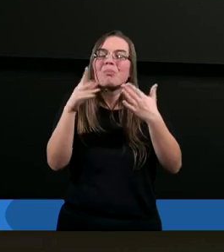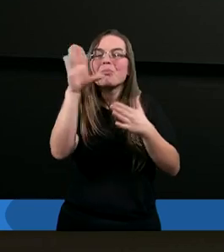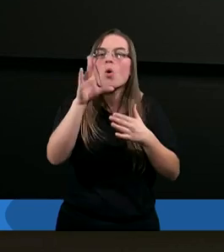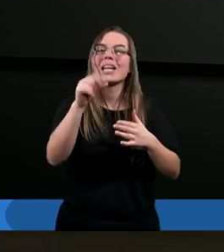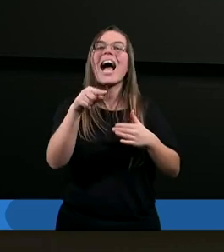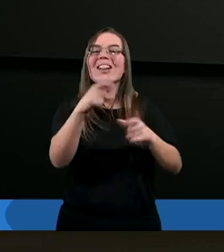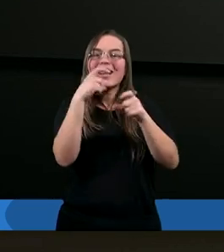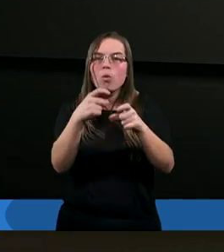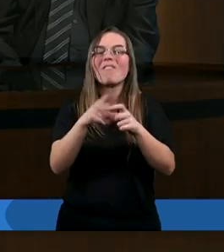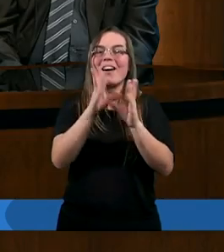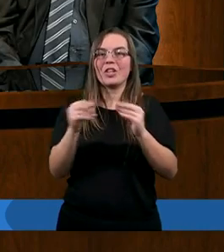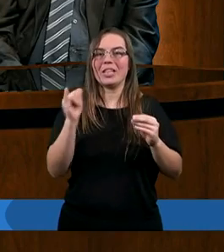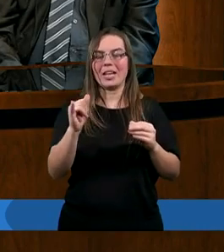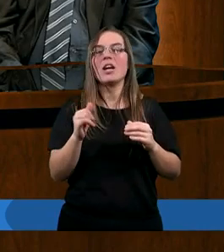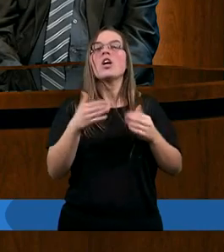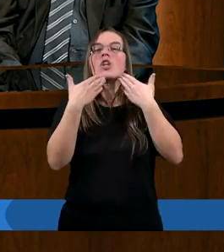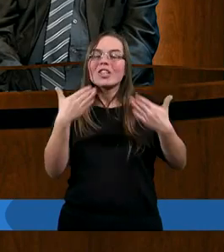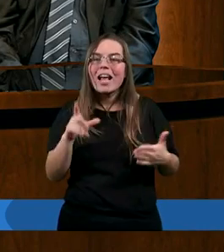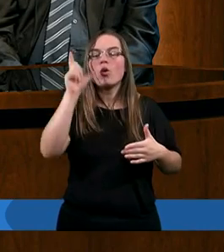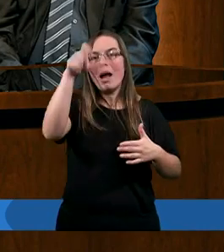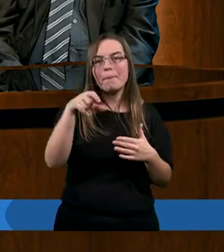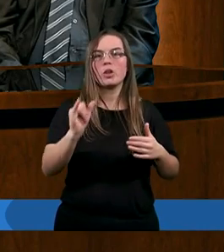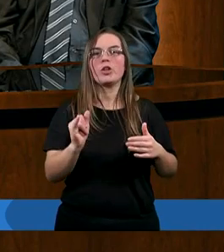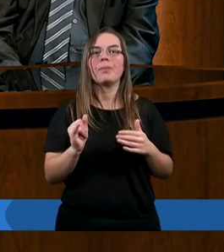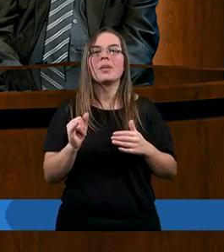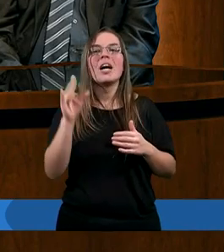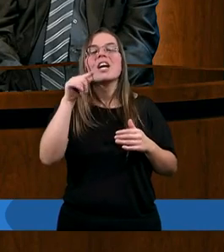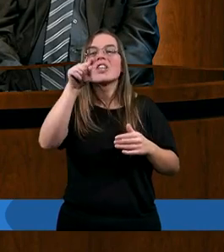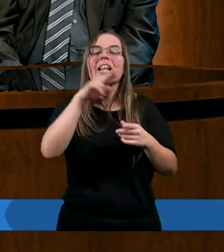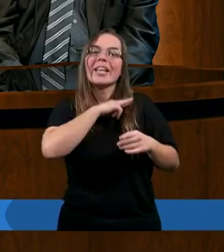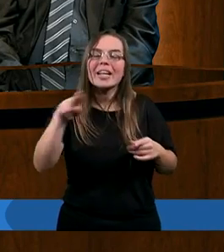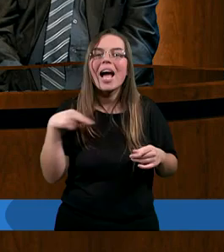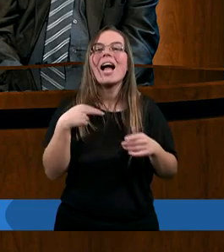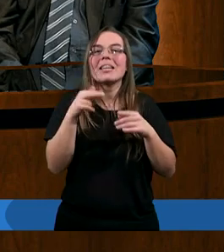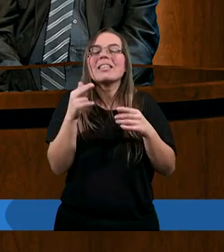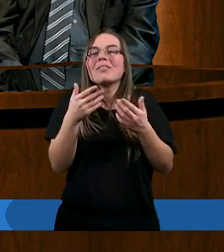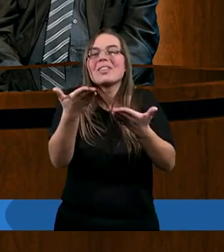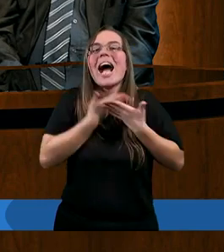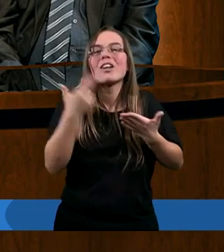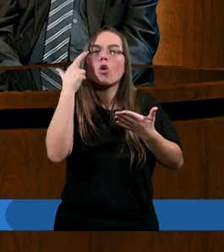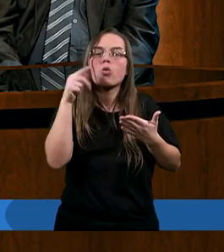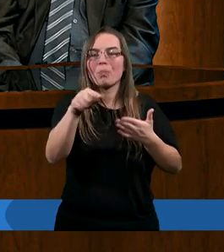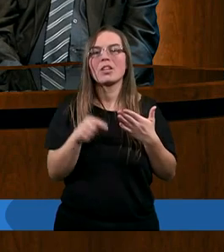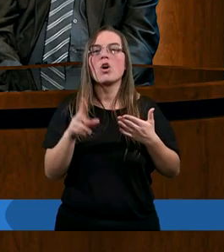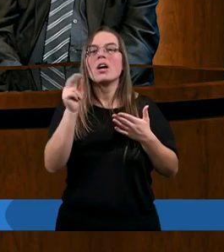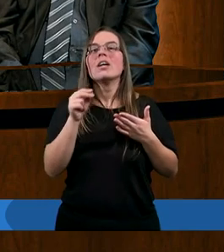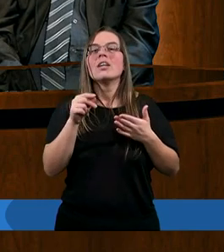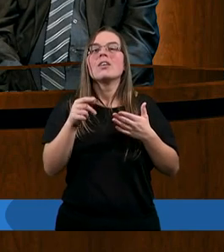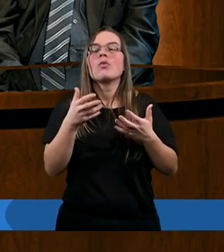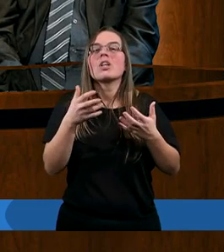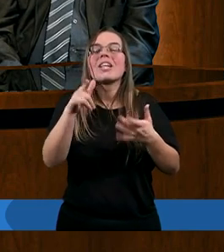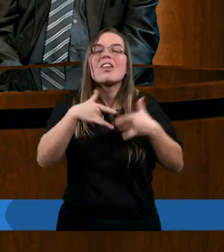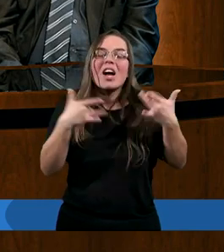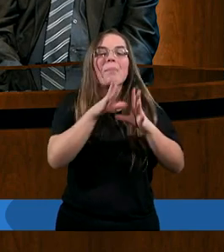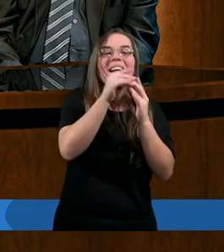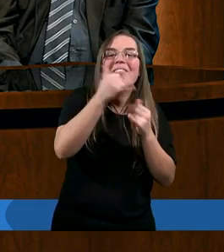co studiowaliśmy Panu Boku to Ci dziękujemy Panie że Ty masz rozwiązanie dla dla zła i dla